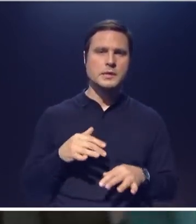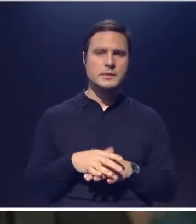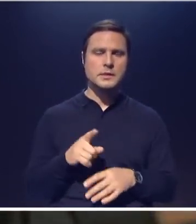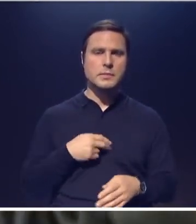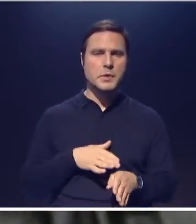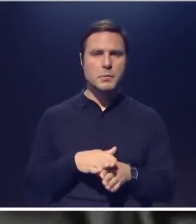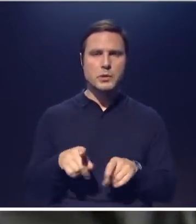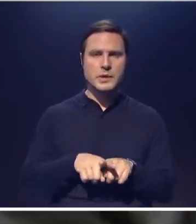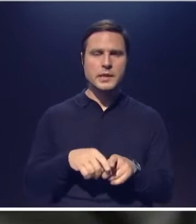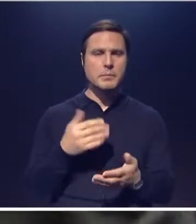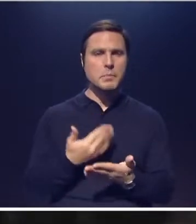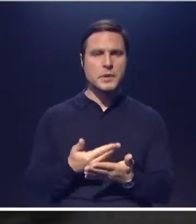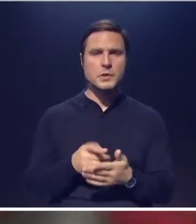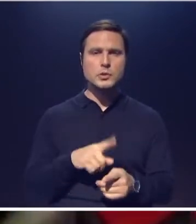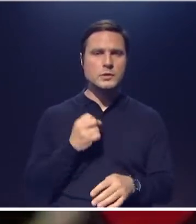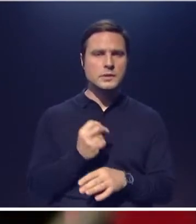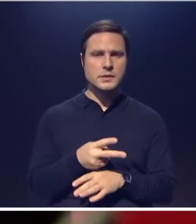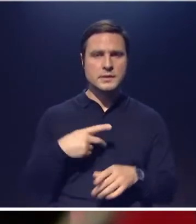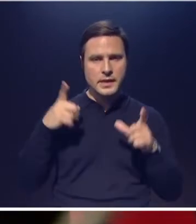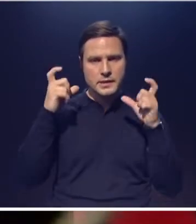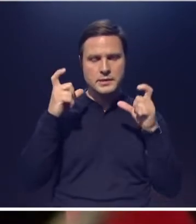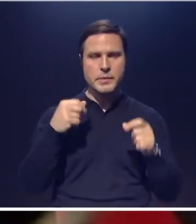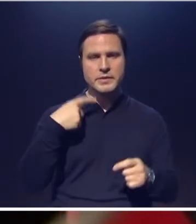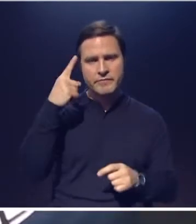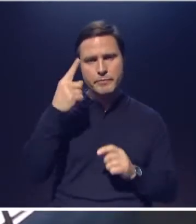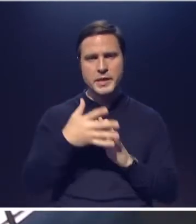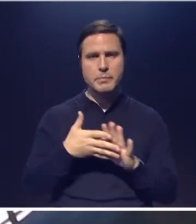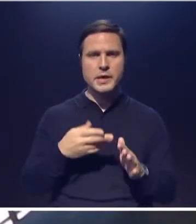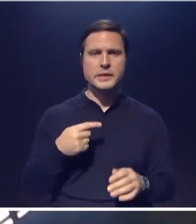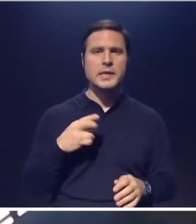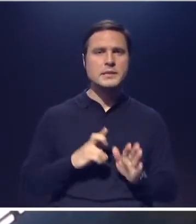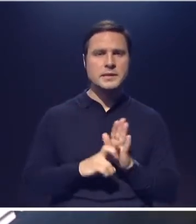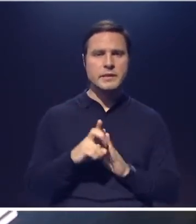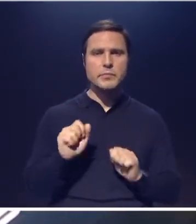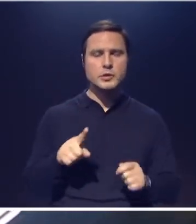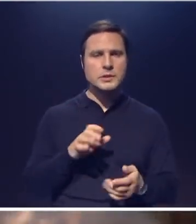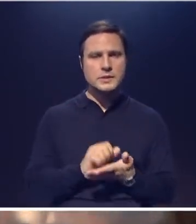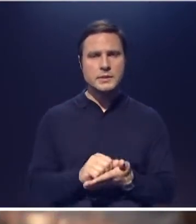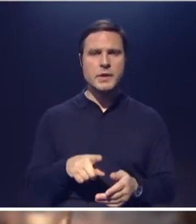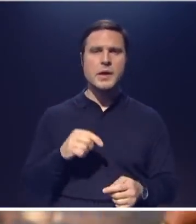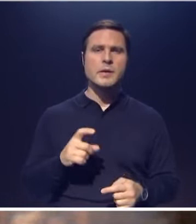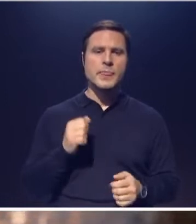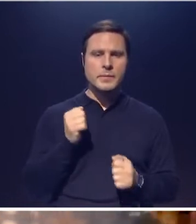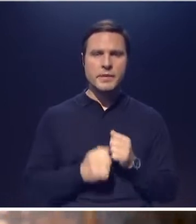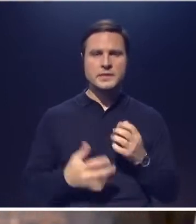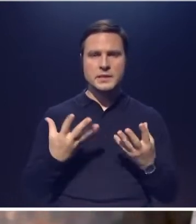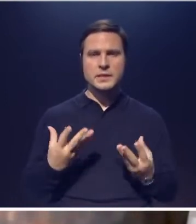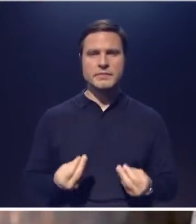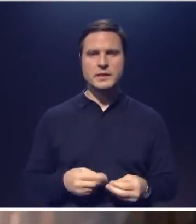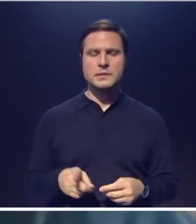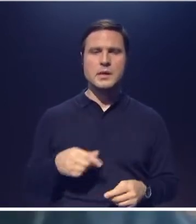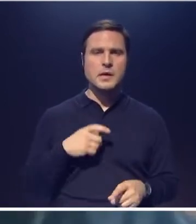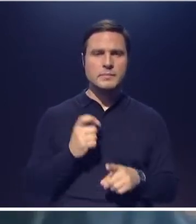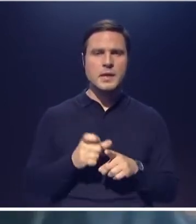такими примерами. Но что такое изгнание демонов в понимании церкви? Можно ли им заниматься в повседневности? Слово это